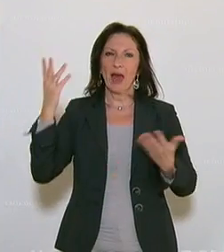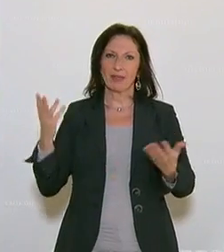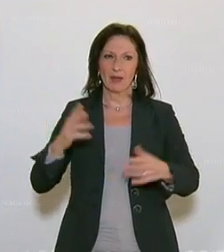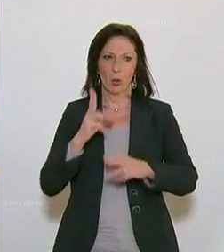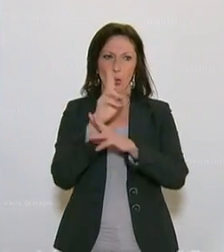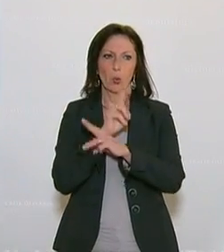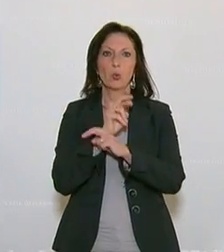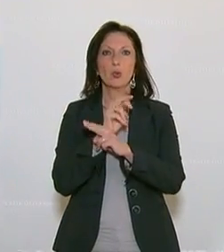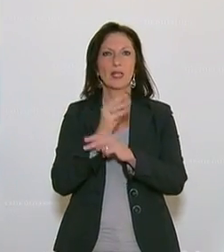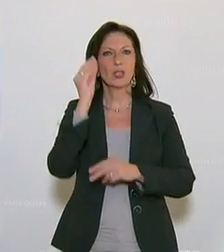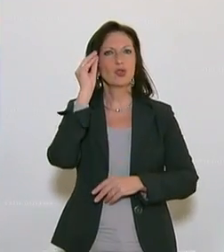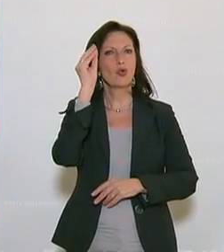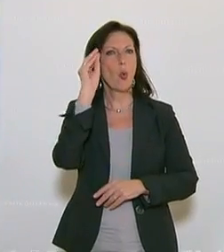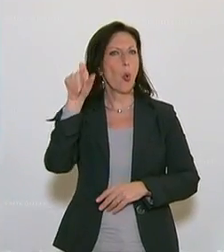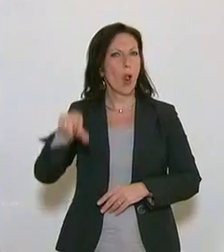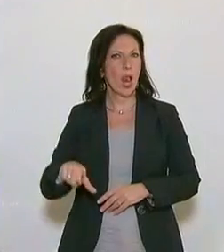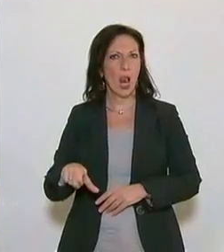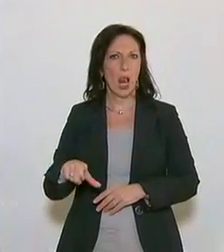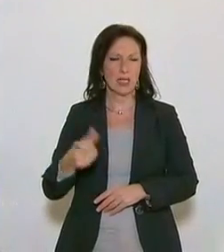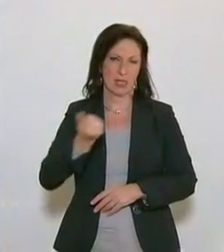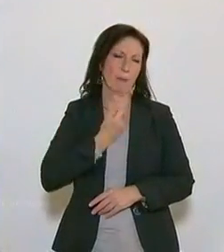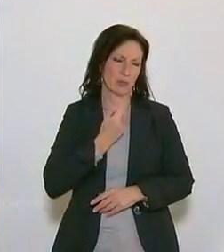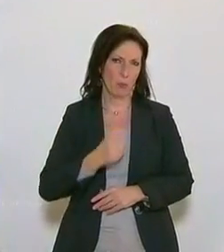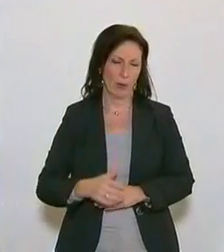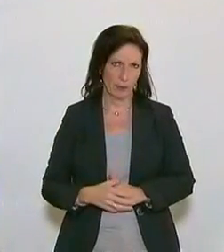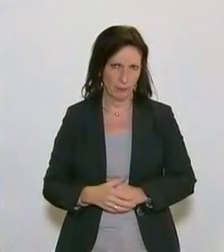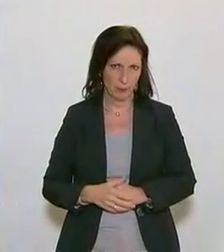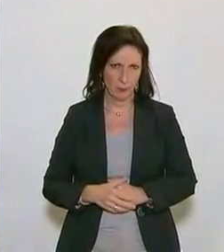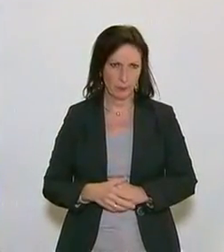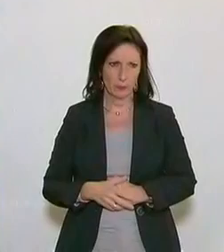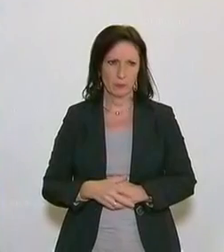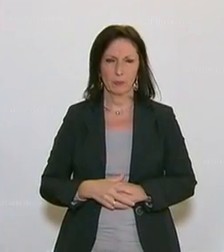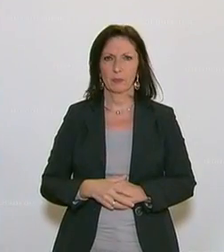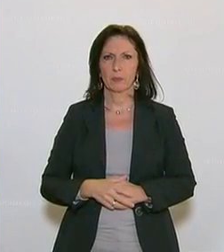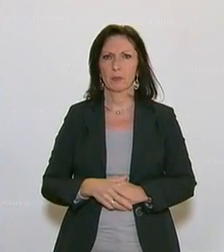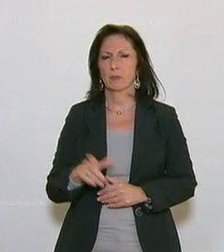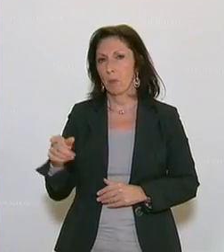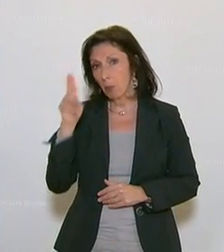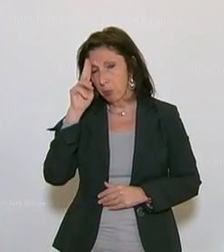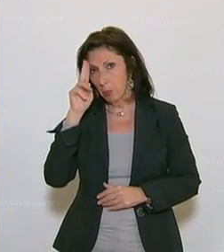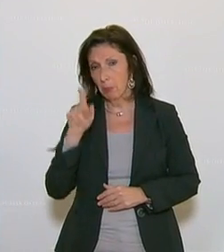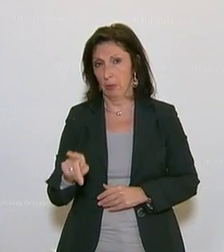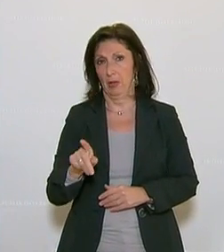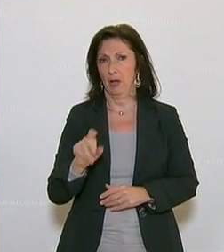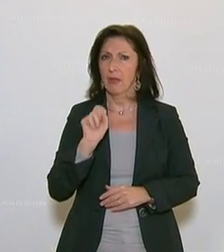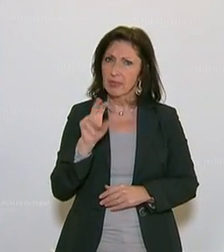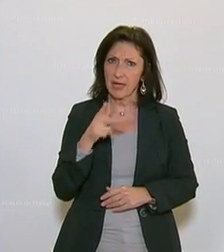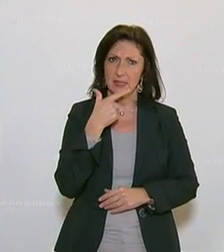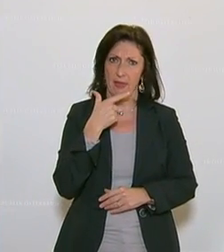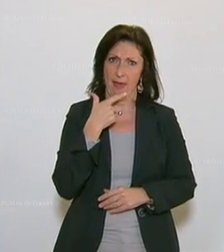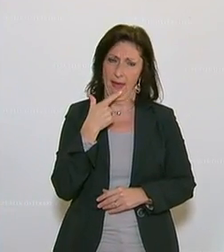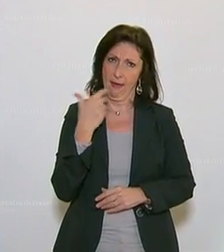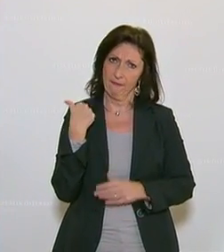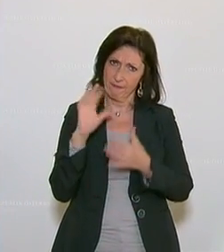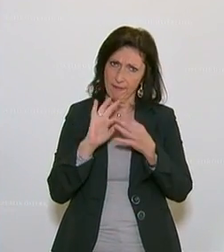Am Wort ist Harald Roch von der SPÖ, Menschenrechtssprecher. Dieser Bub war 13 Jahre alt, er lebte in